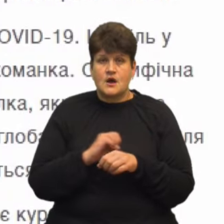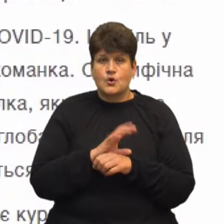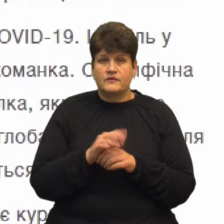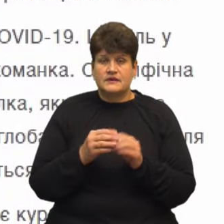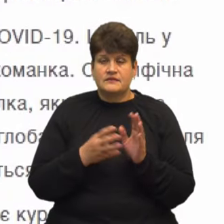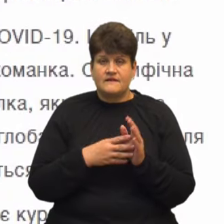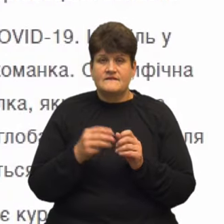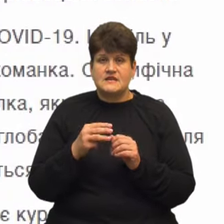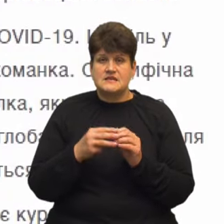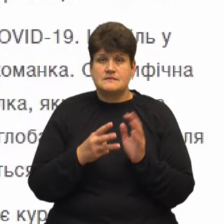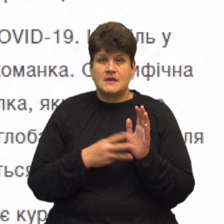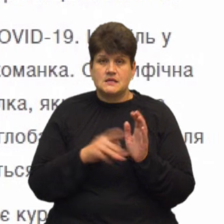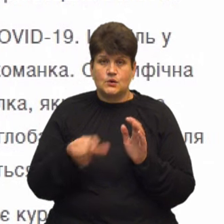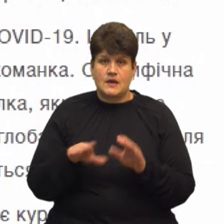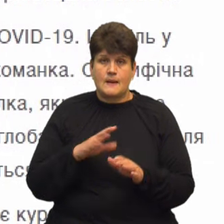людей померли